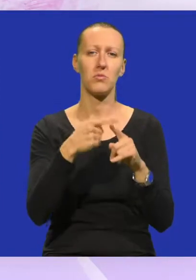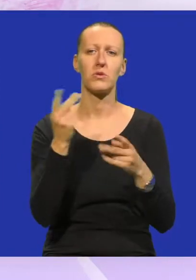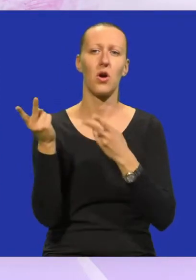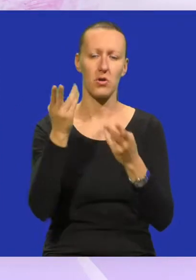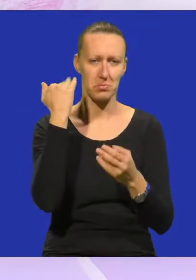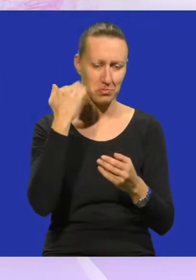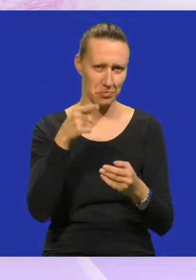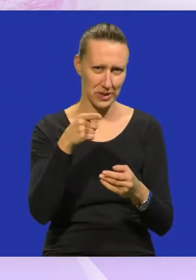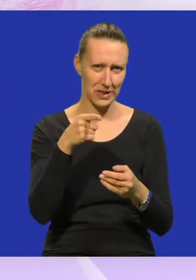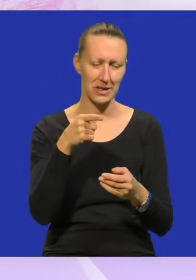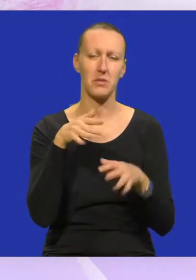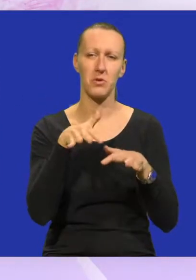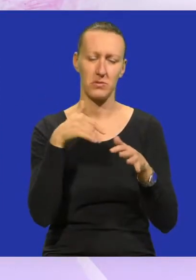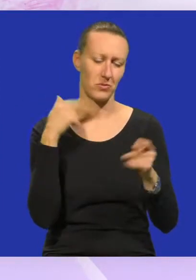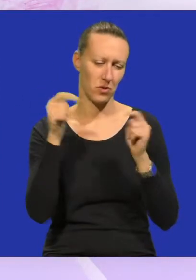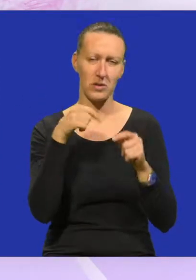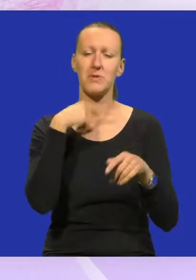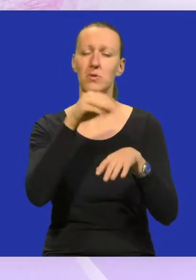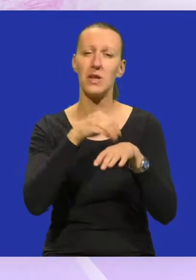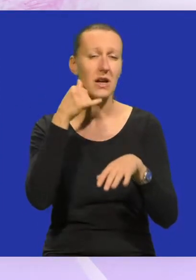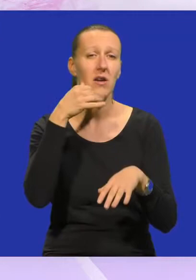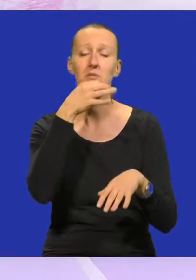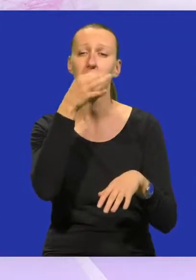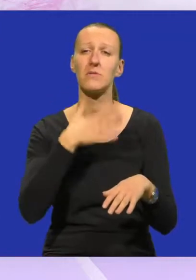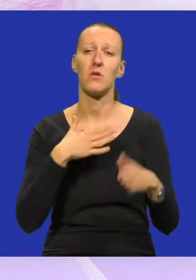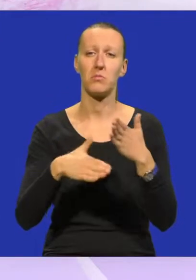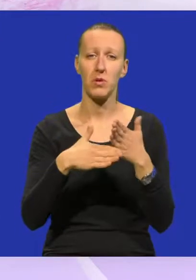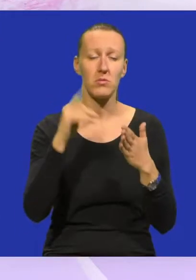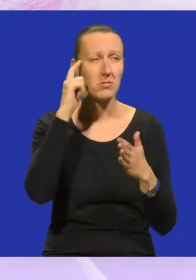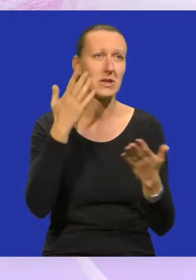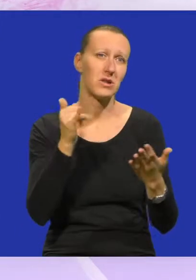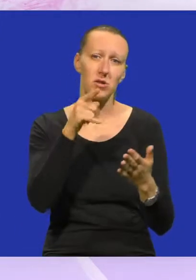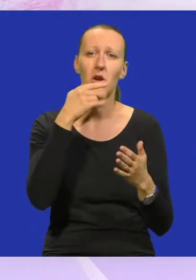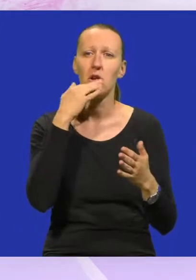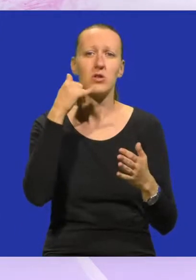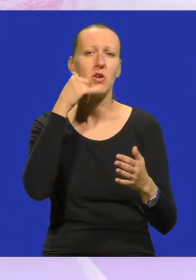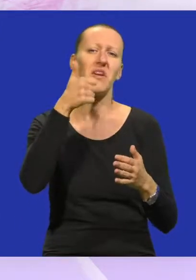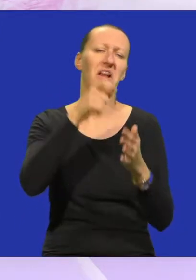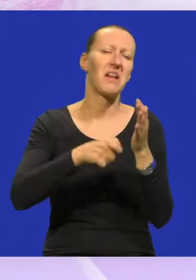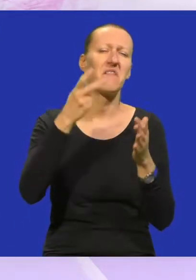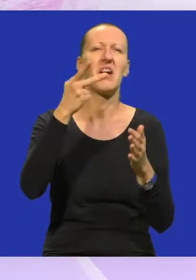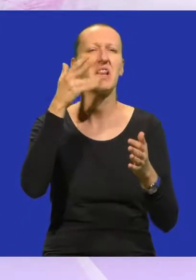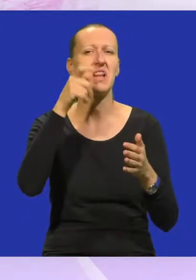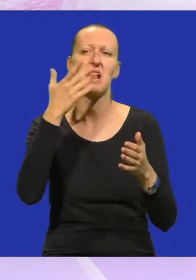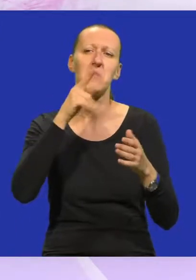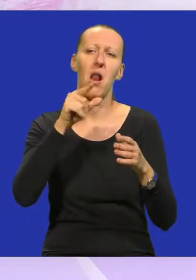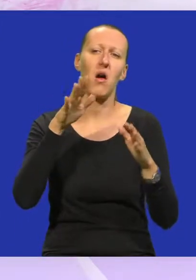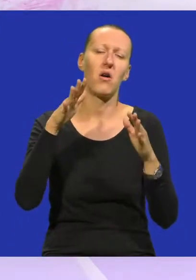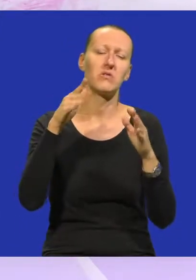gostovali prije potresa, mi smo se njima javili, ponudili svoju pomoć, misleći da će nas oni nazvat za tjedan, dva, tri kad se stvari malo slože,